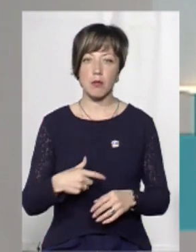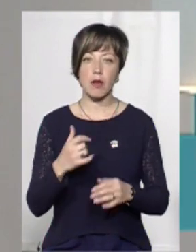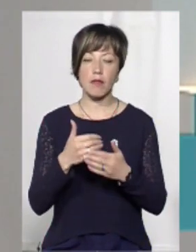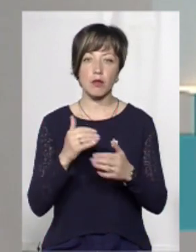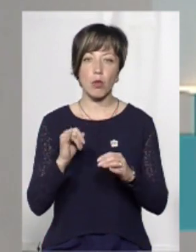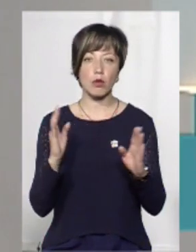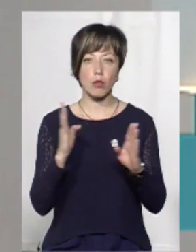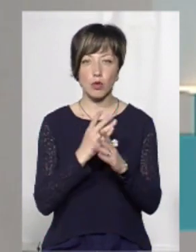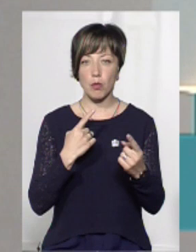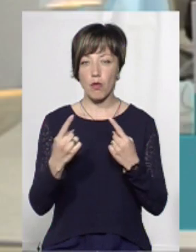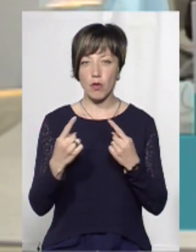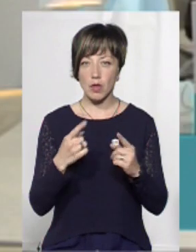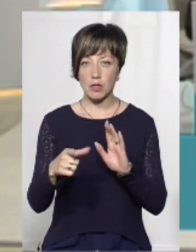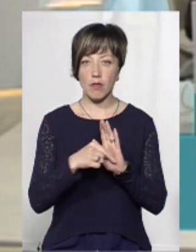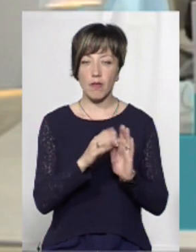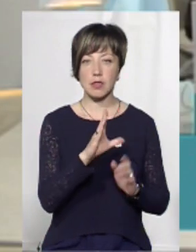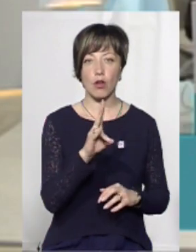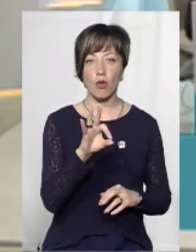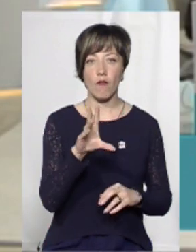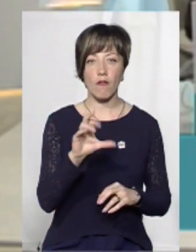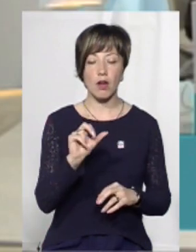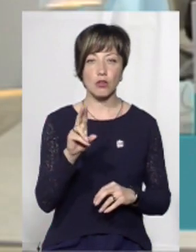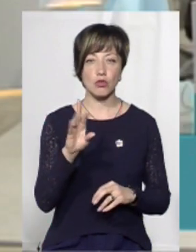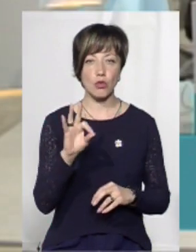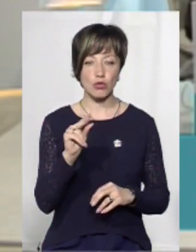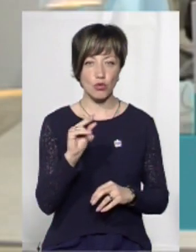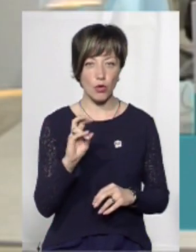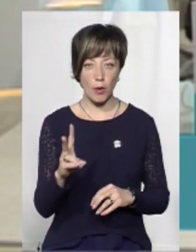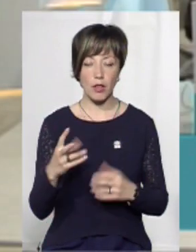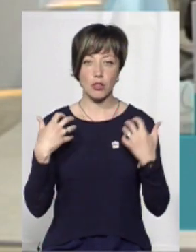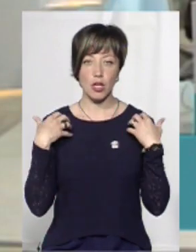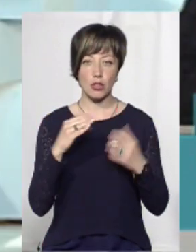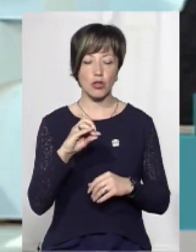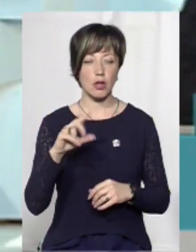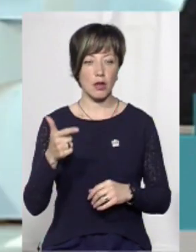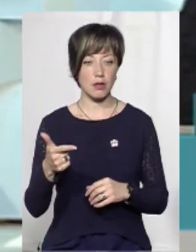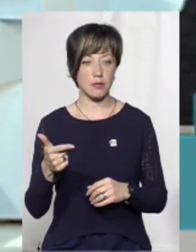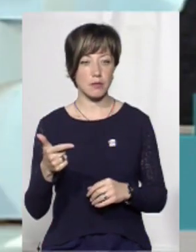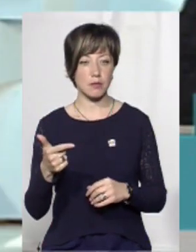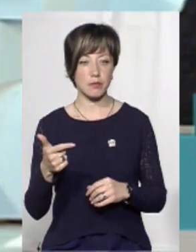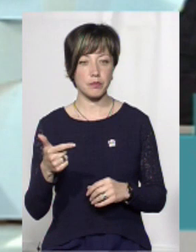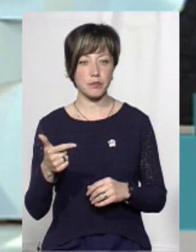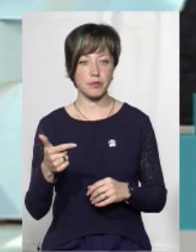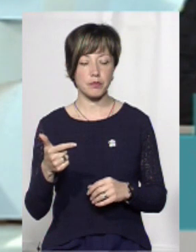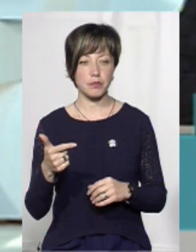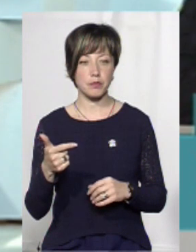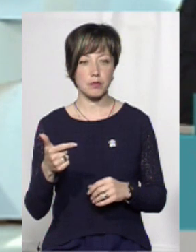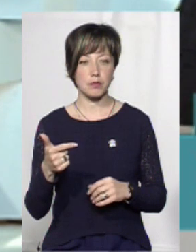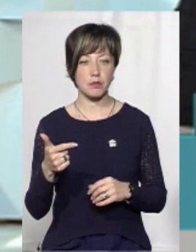Поговоримо з Василем Новачком, начальником житлово-комунального господарства управління житлово-комунального